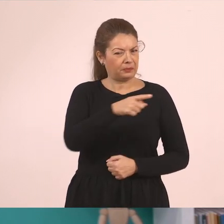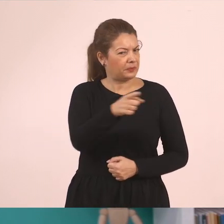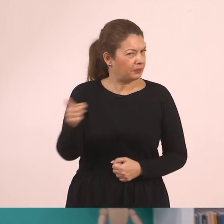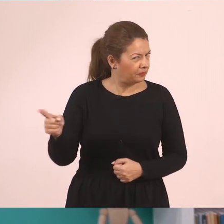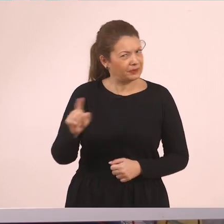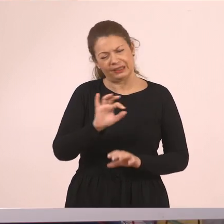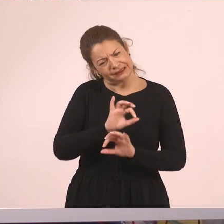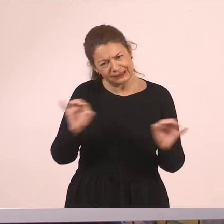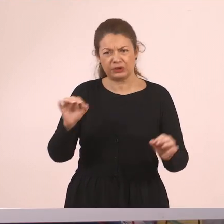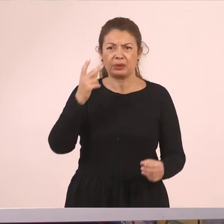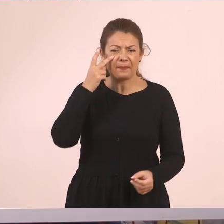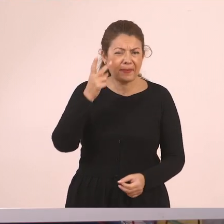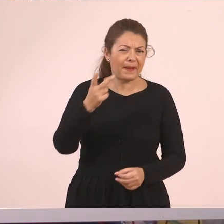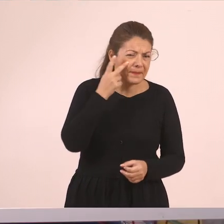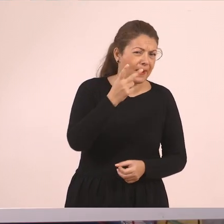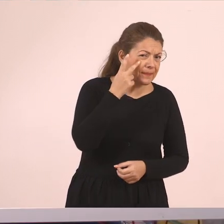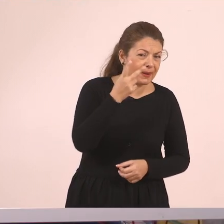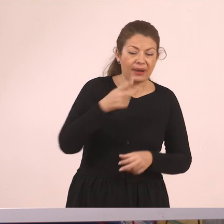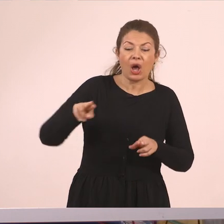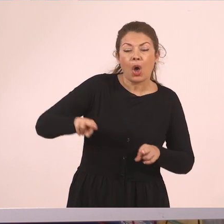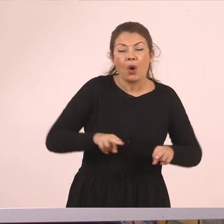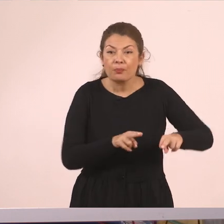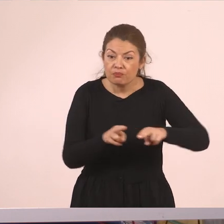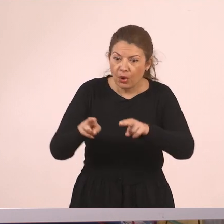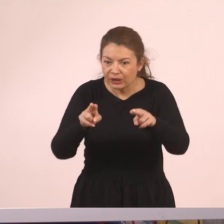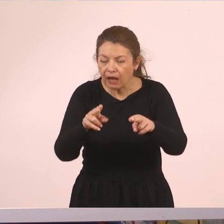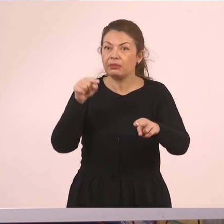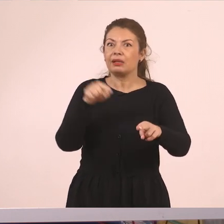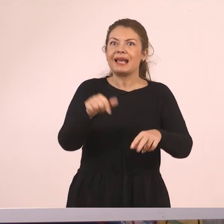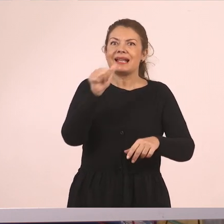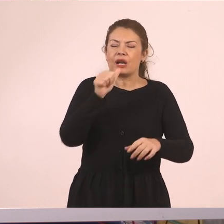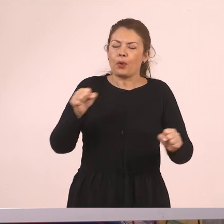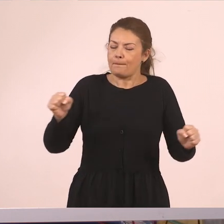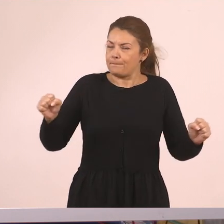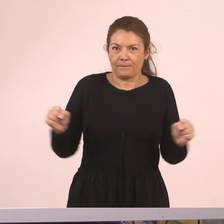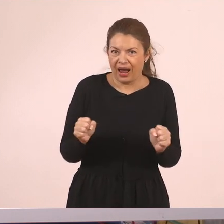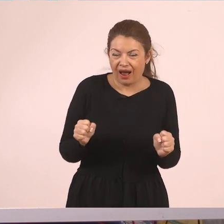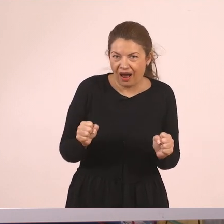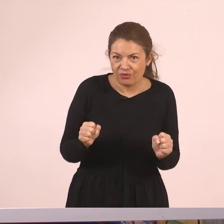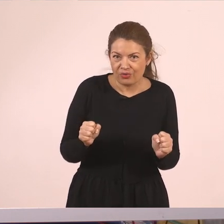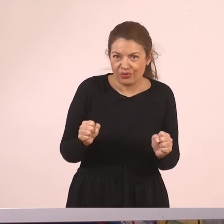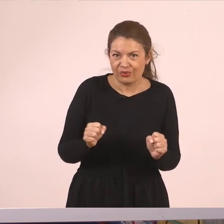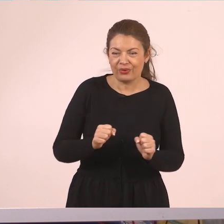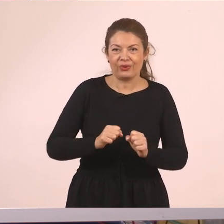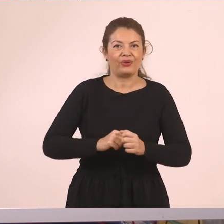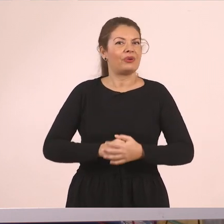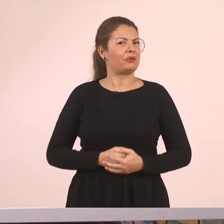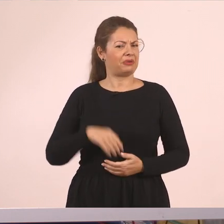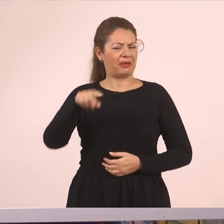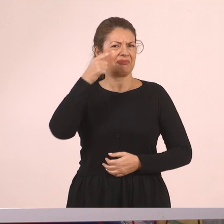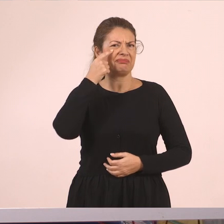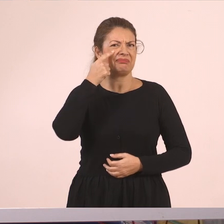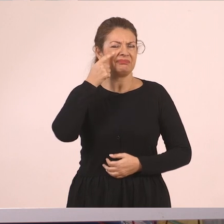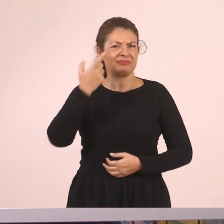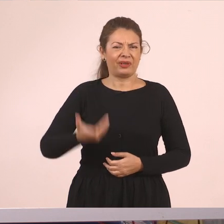όλοι σας έχετε συναντήσει ποταμούς, έχετε γευτεί τα παγωμένα νερά τους και για πάμε να δούμε